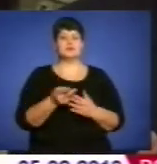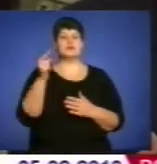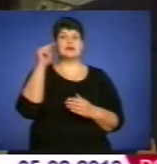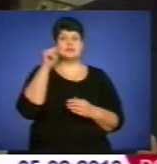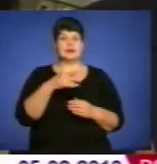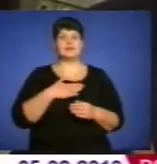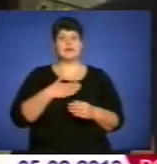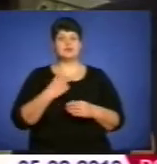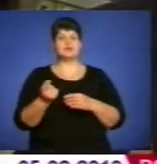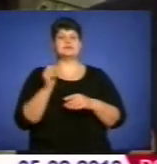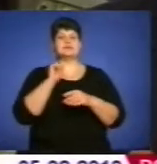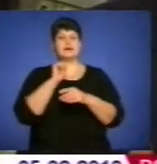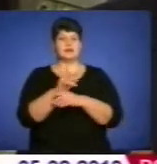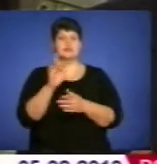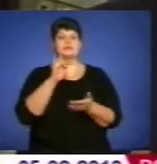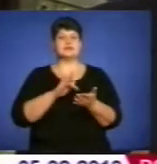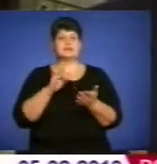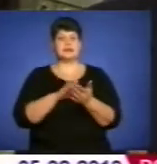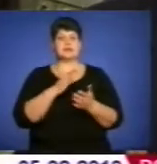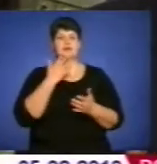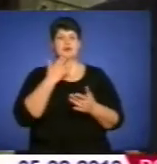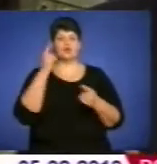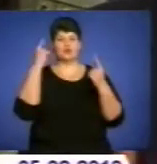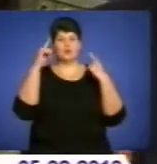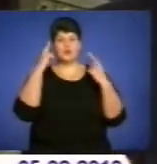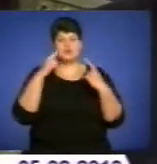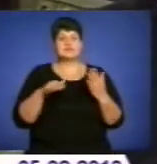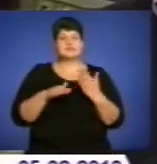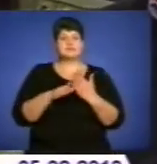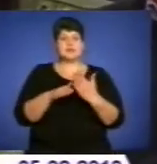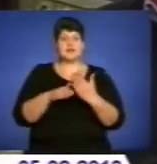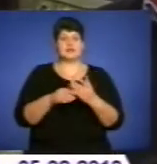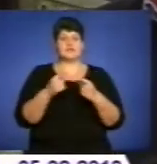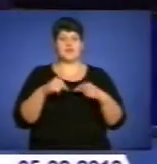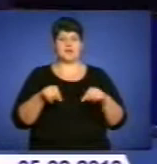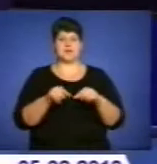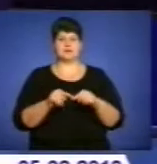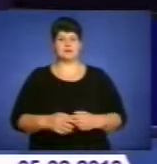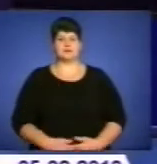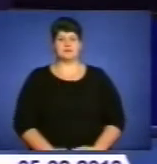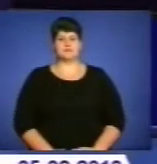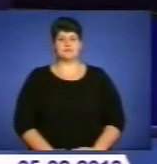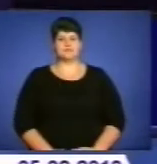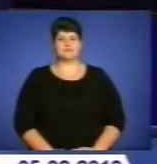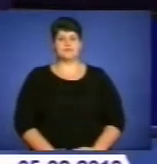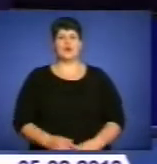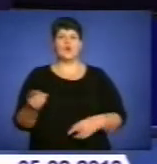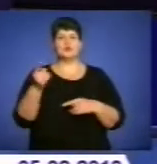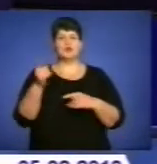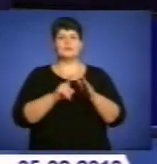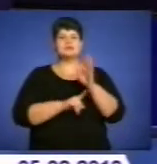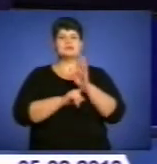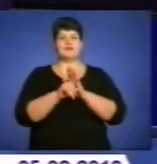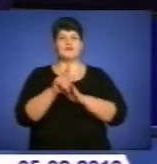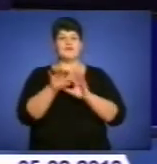наше завдання центрів народної творчості – сприяти в організації. У Тернополі стартував